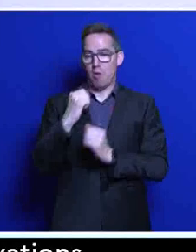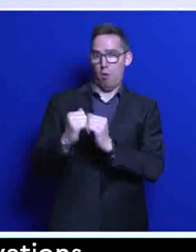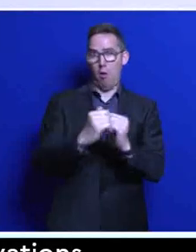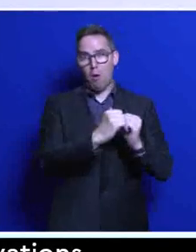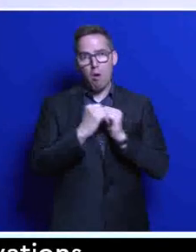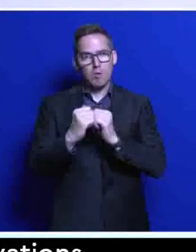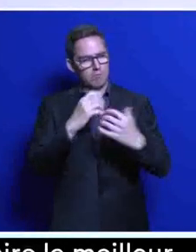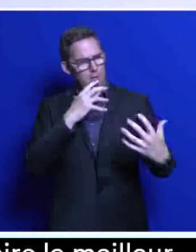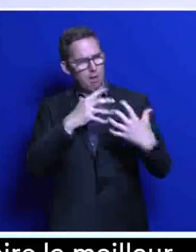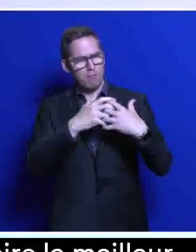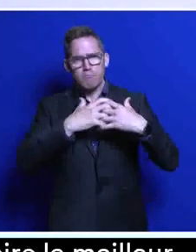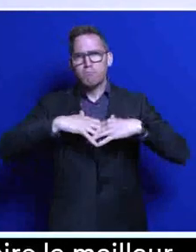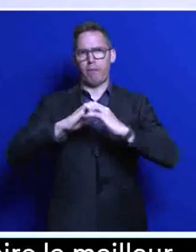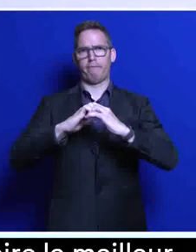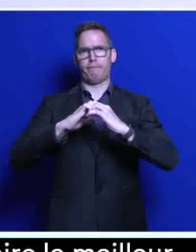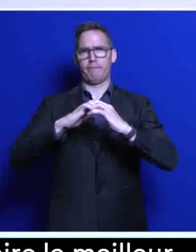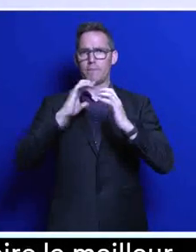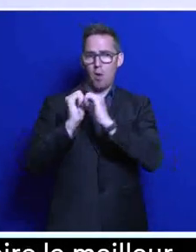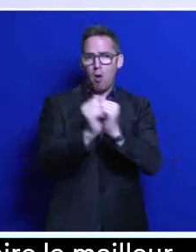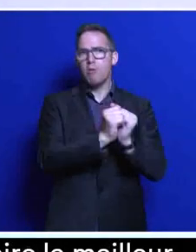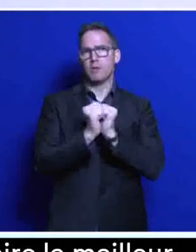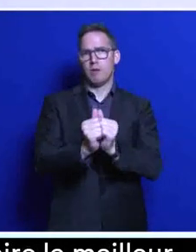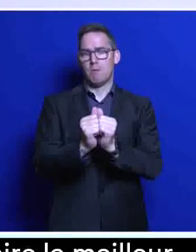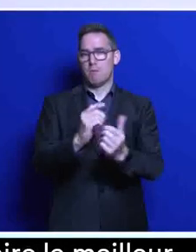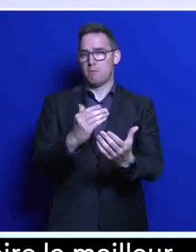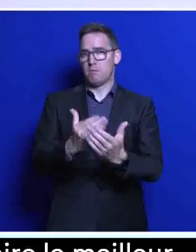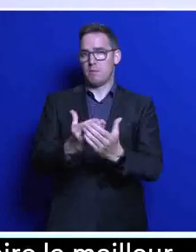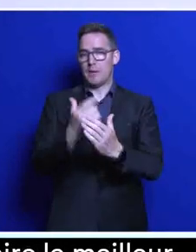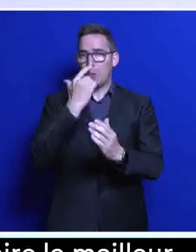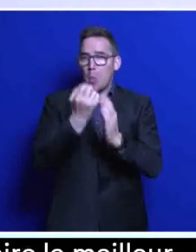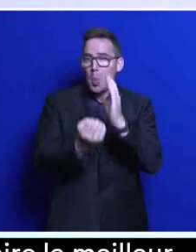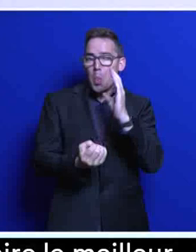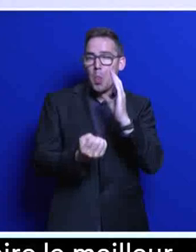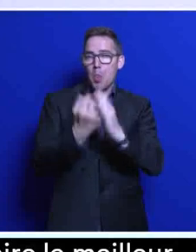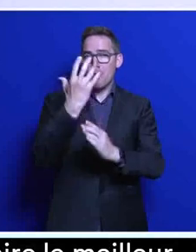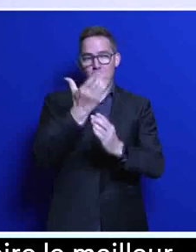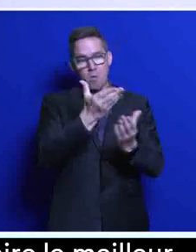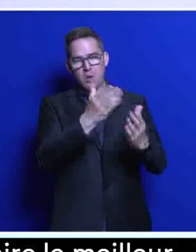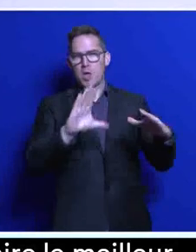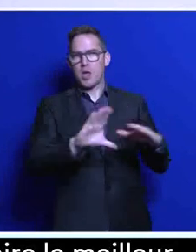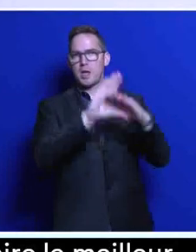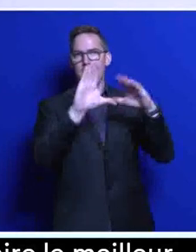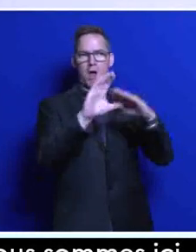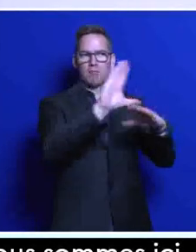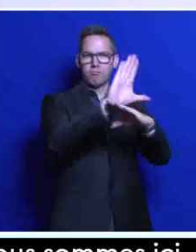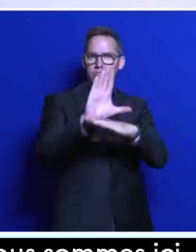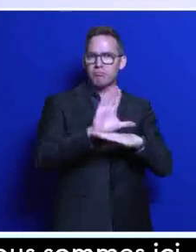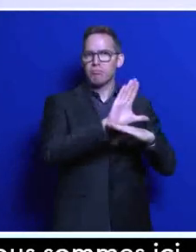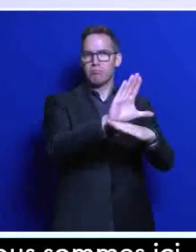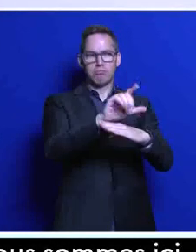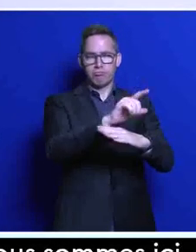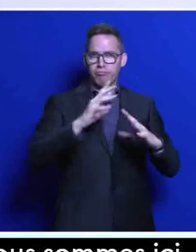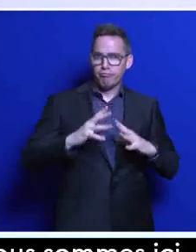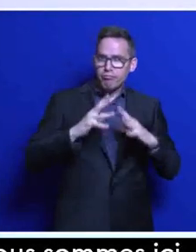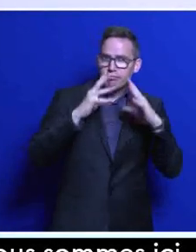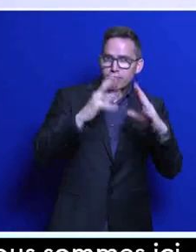coopération, mais pour montrer aussi cette nouvelle image des États du Golfe qui sont totalement investis